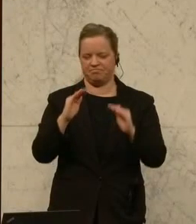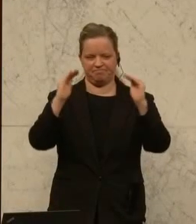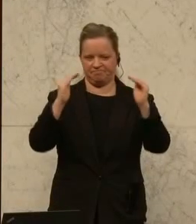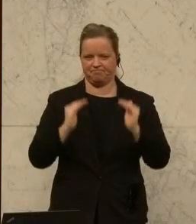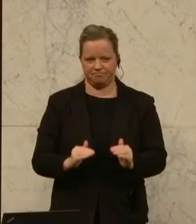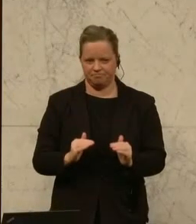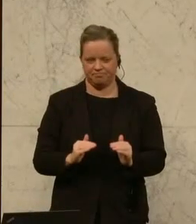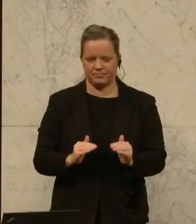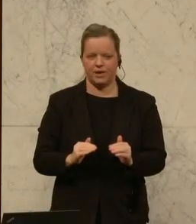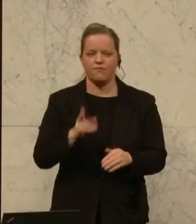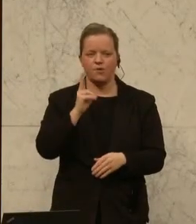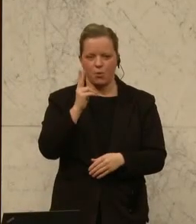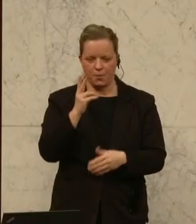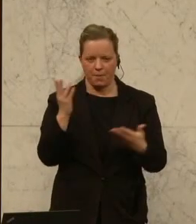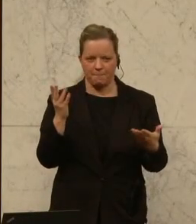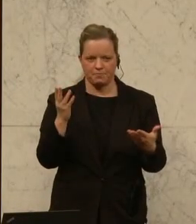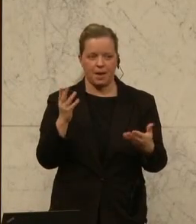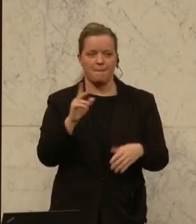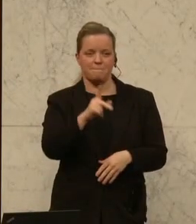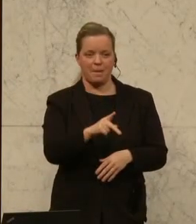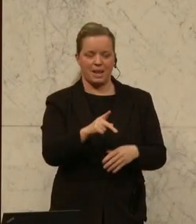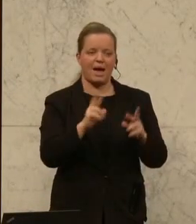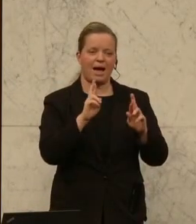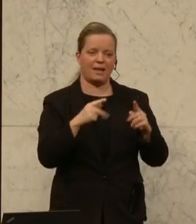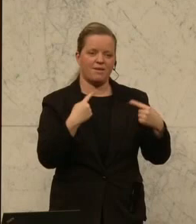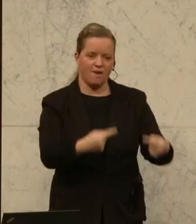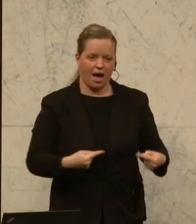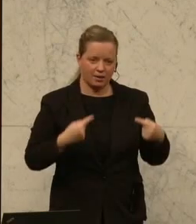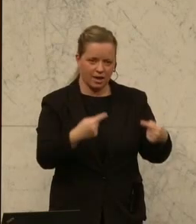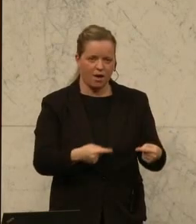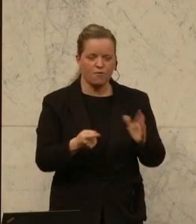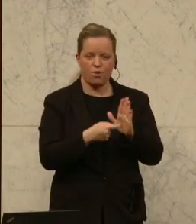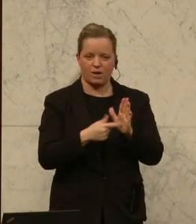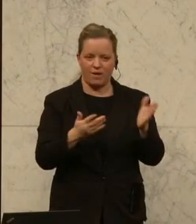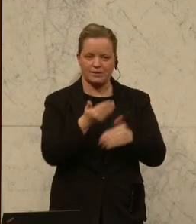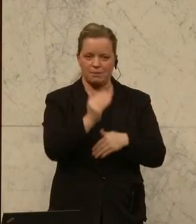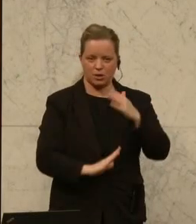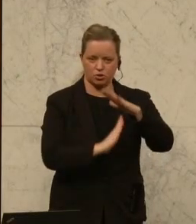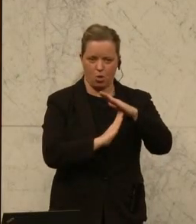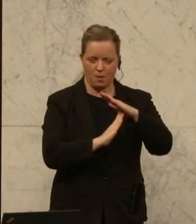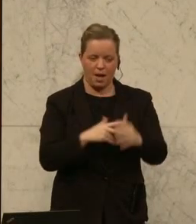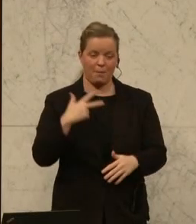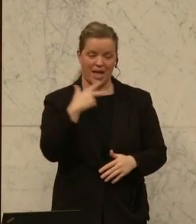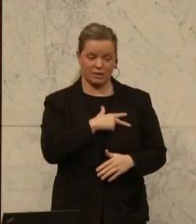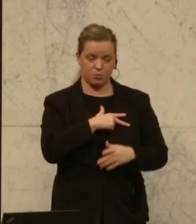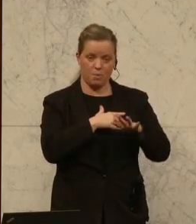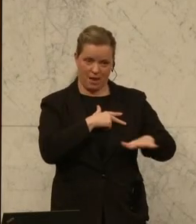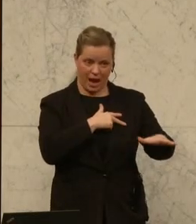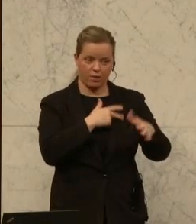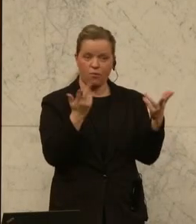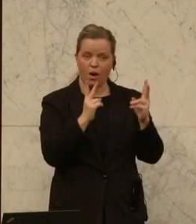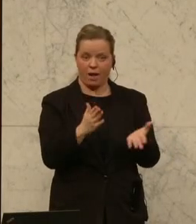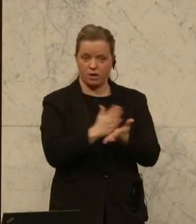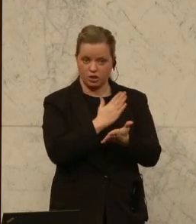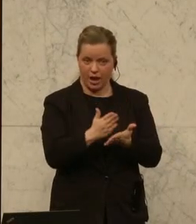Nullpunkt. Warum? Pamela Rende-Wagner fordert einen Mietenstopp. Aber dort, wo die SPÖ entscheiden könnte, nämlich